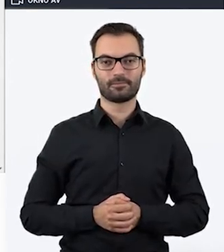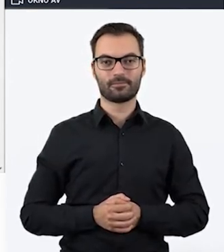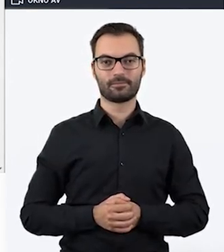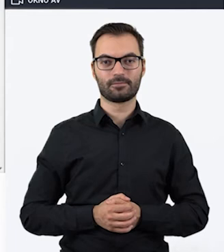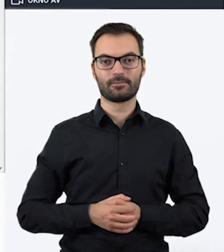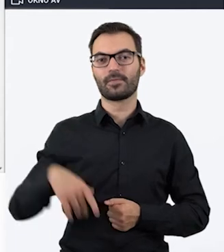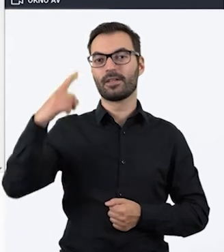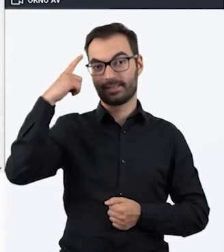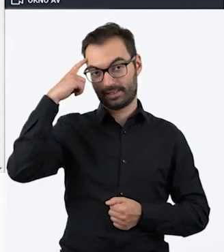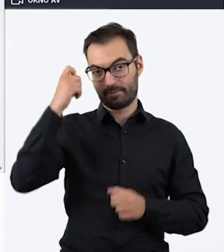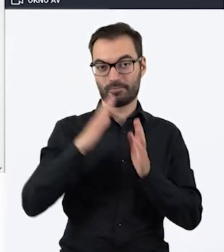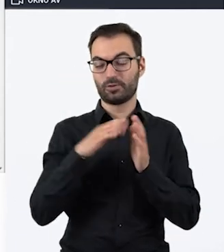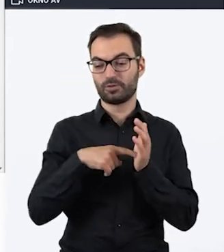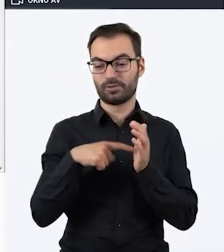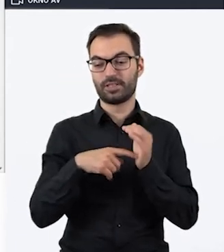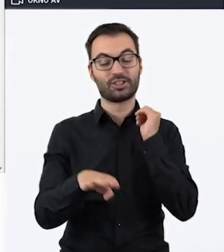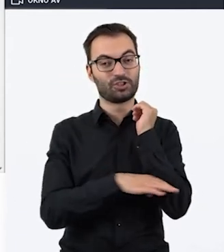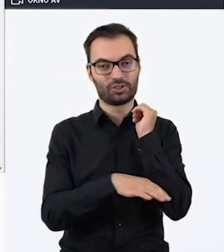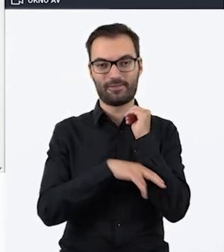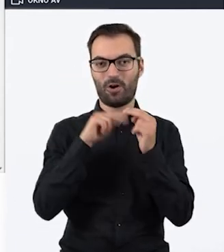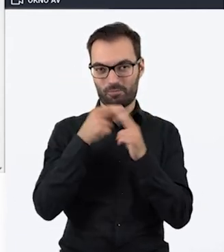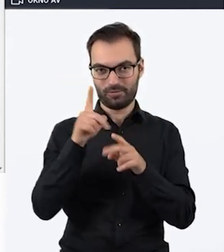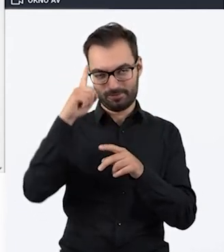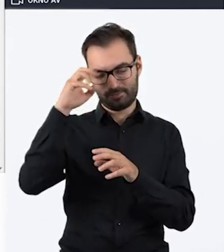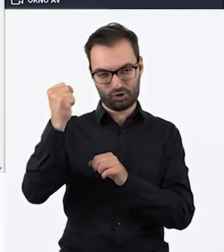Zapamiętajcie Państwo, że tutaj jest drzewo odpowiedzią.